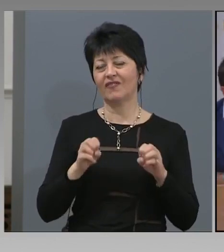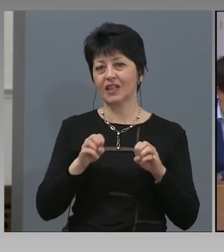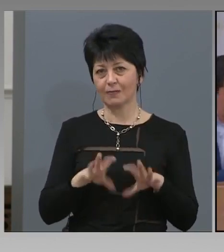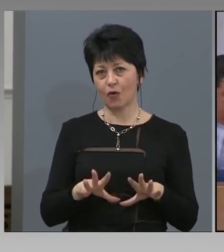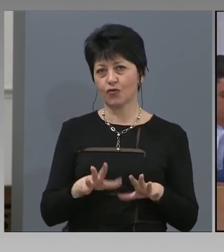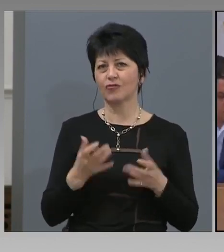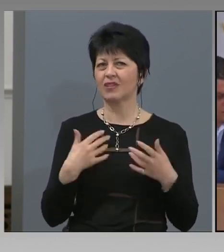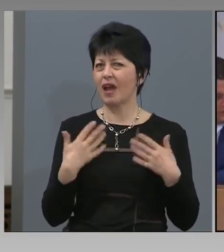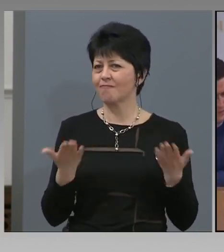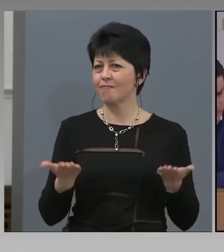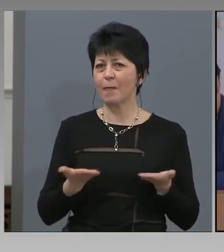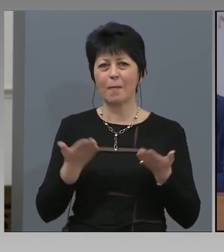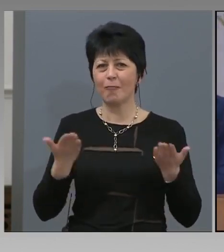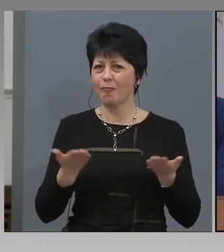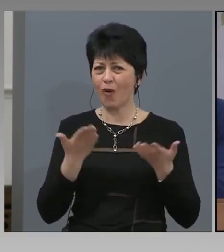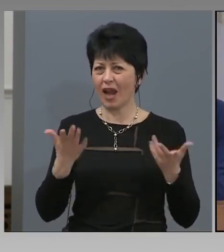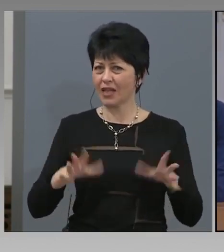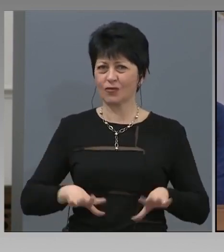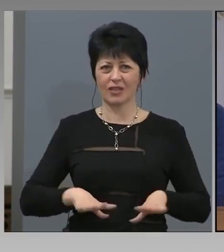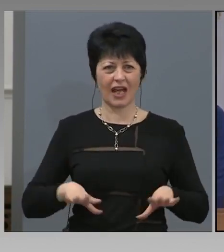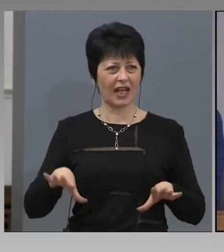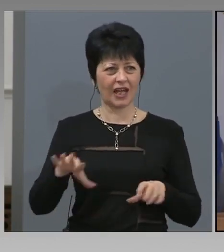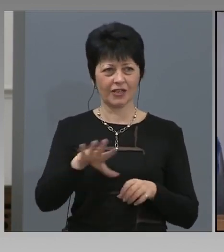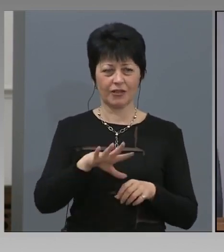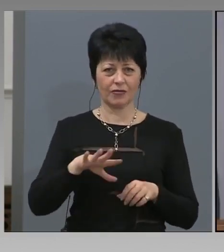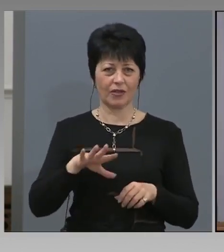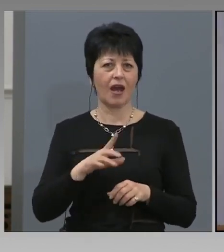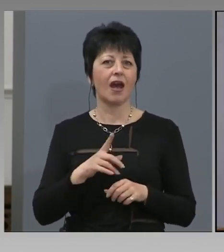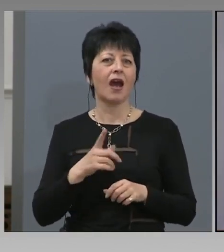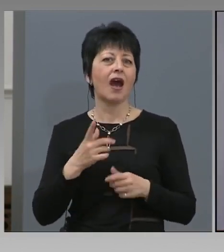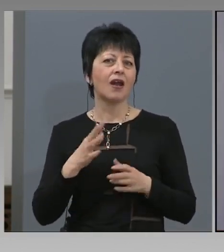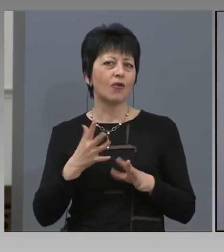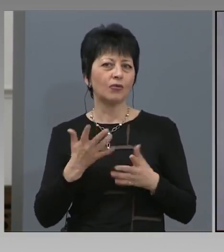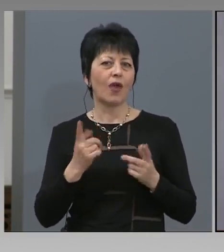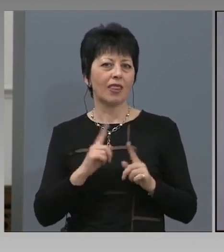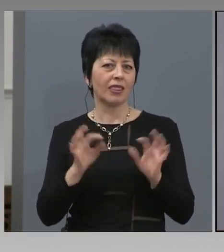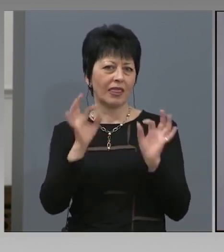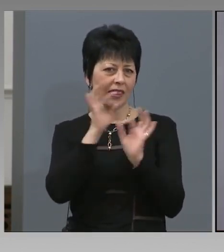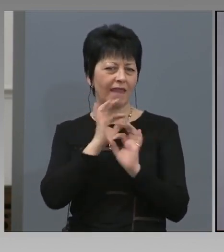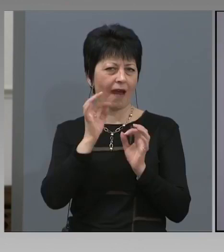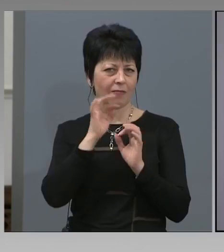тези, които не си знаят и нямат за паметен телефон на личният доктор.